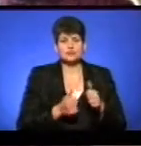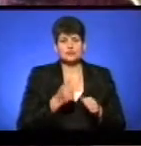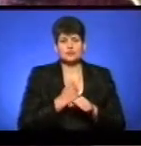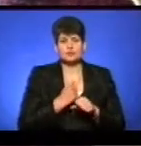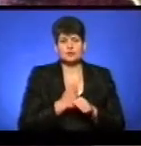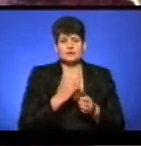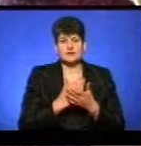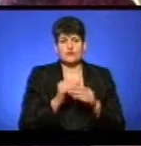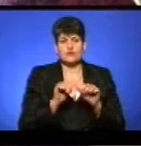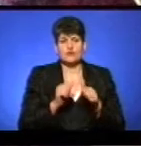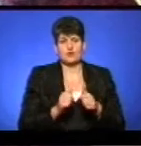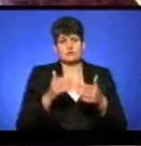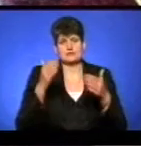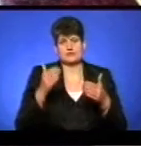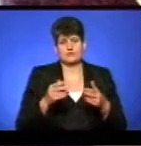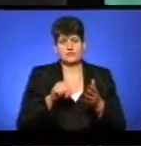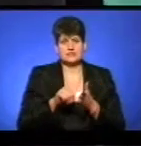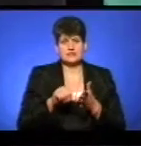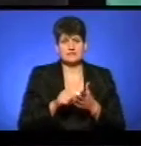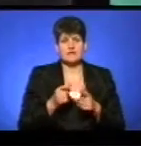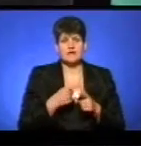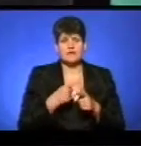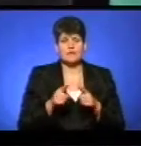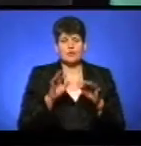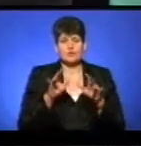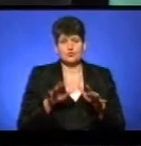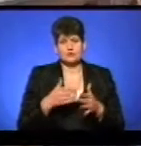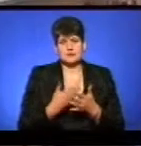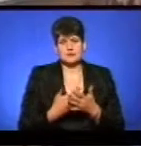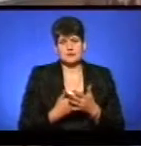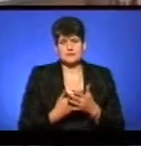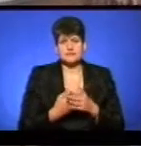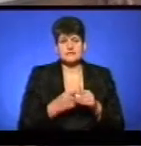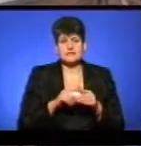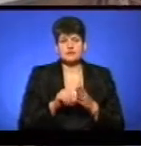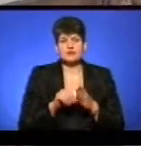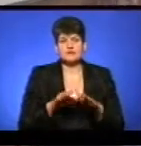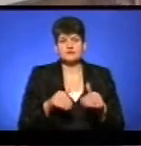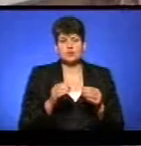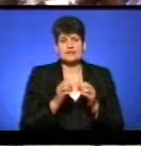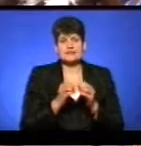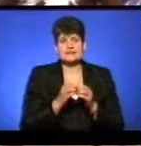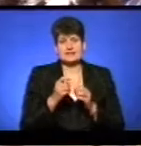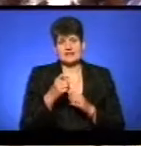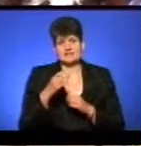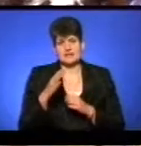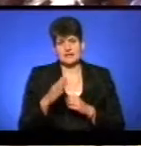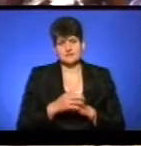відбувається у формі стендового представлення або комп'ютерної презентації. На це учасникам дають 10 хвилин.